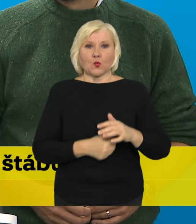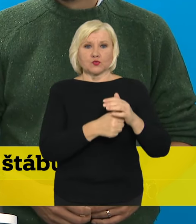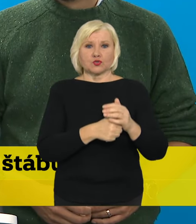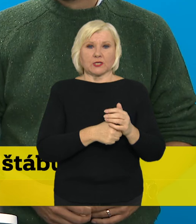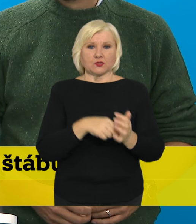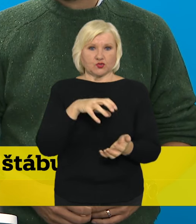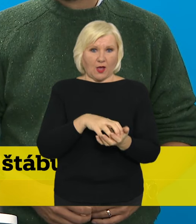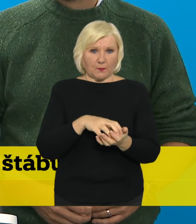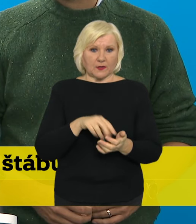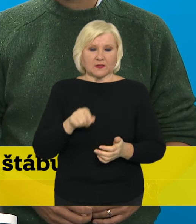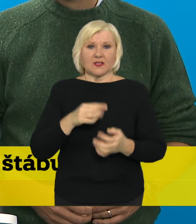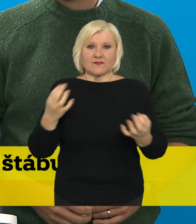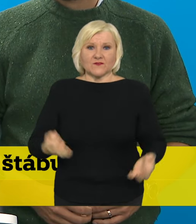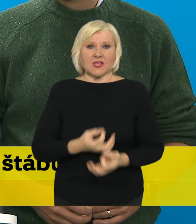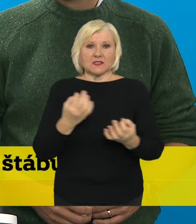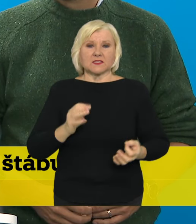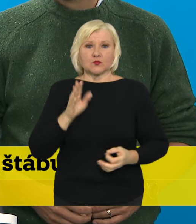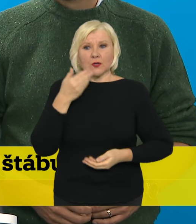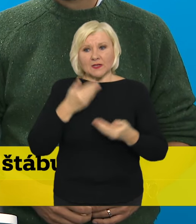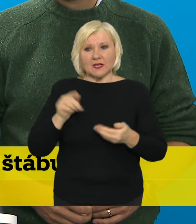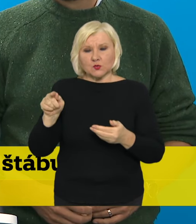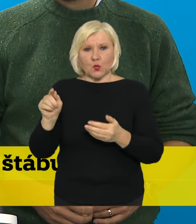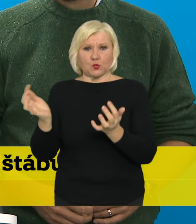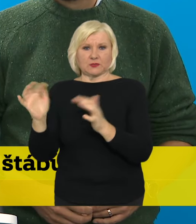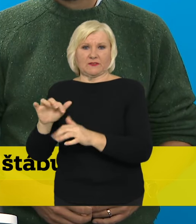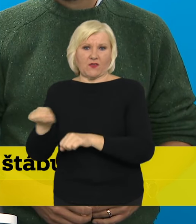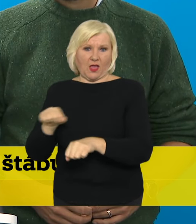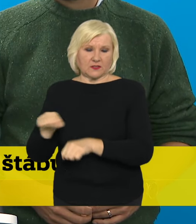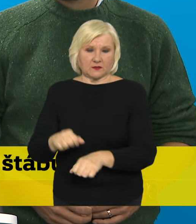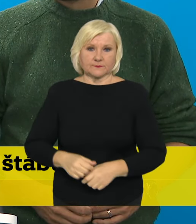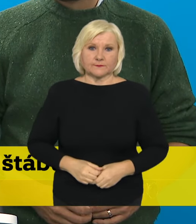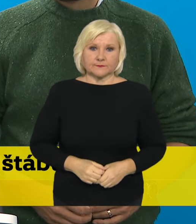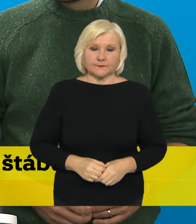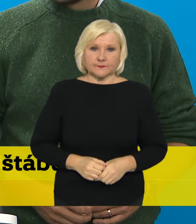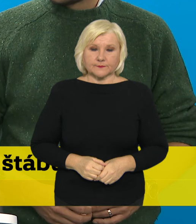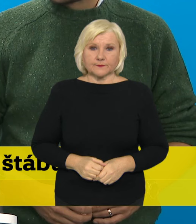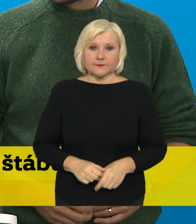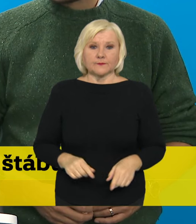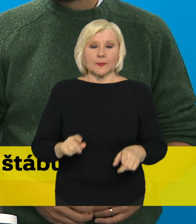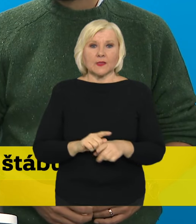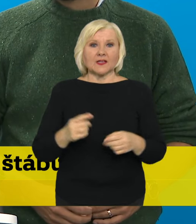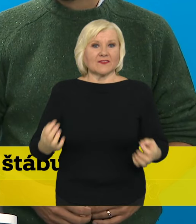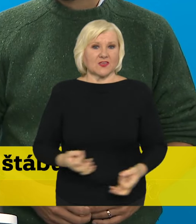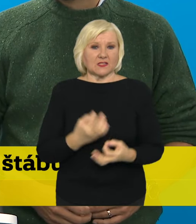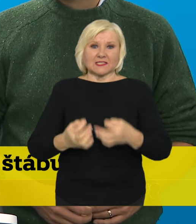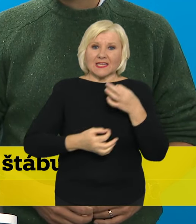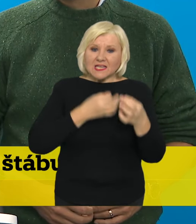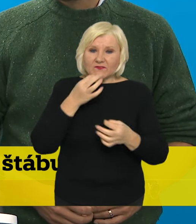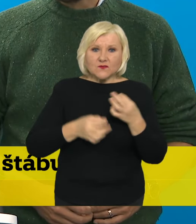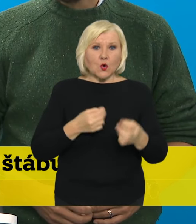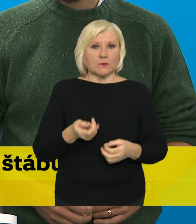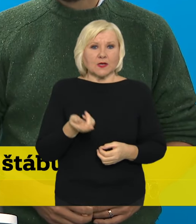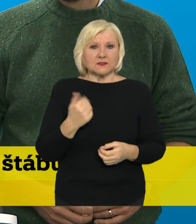Dané věci budeme probírat na plenárním zasedání vlády. Co se týká informací z ostatních